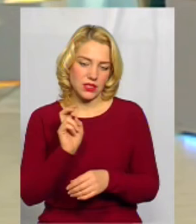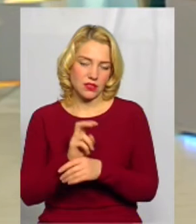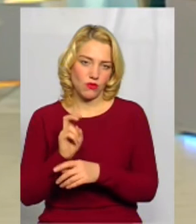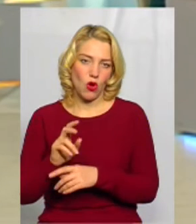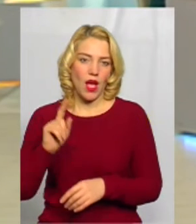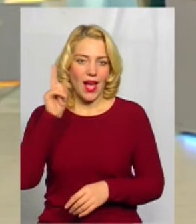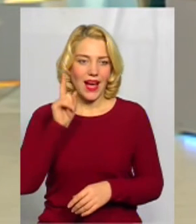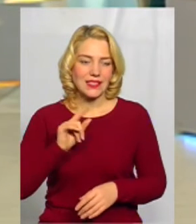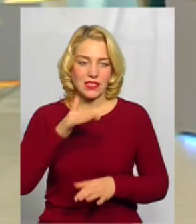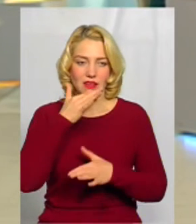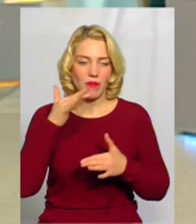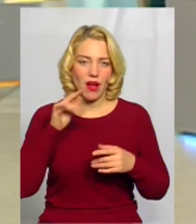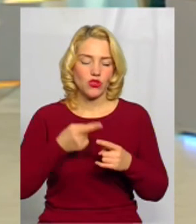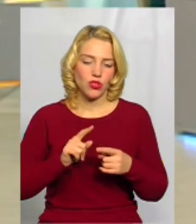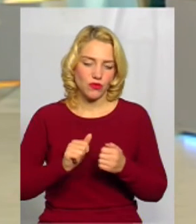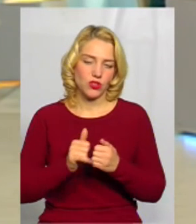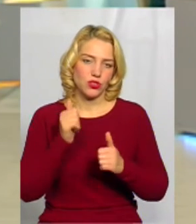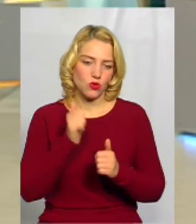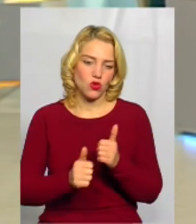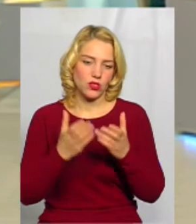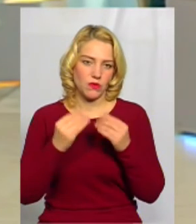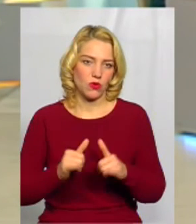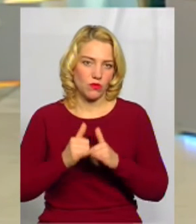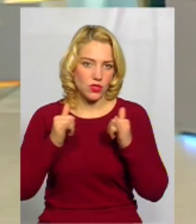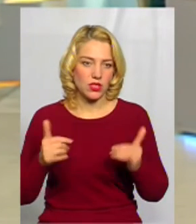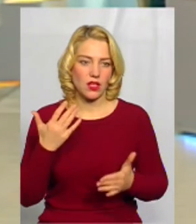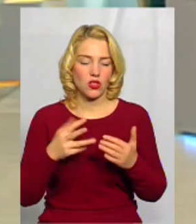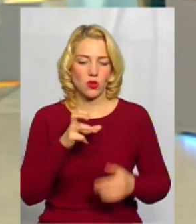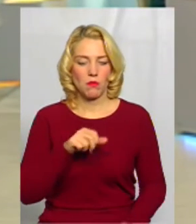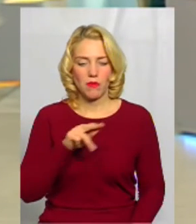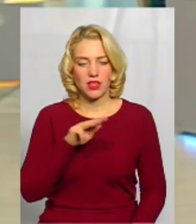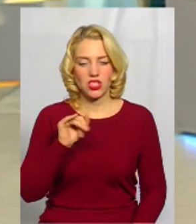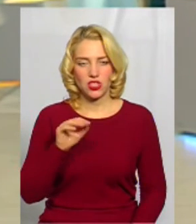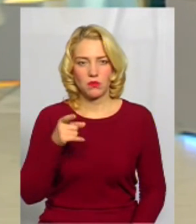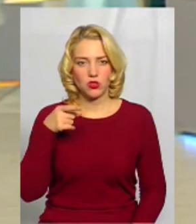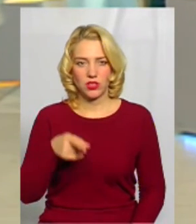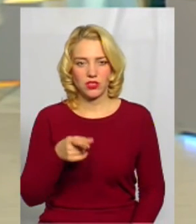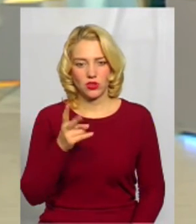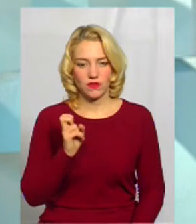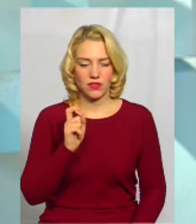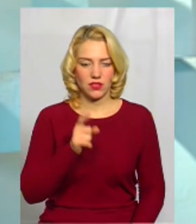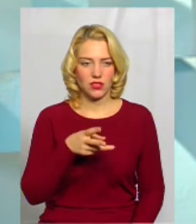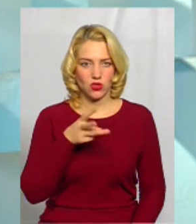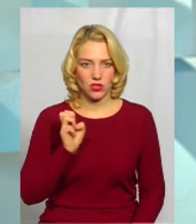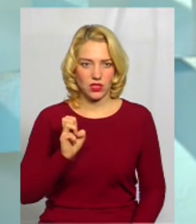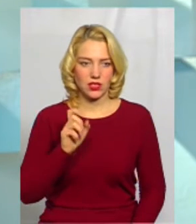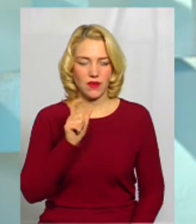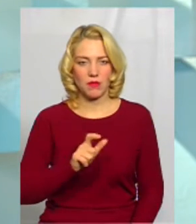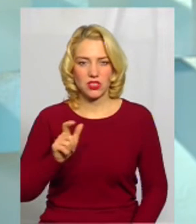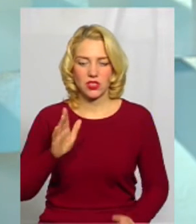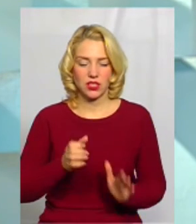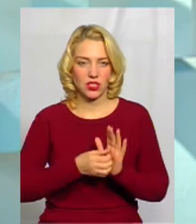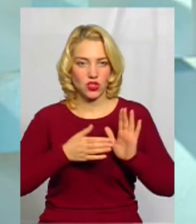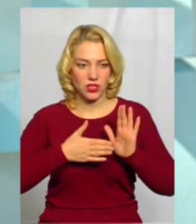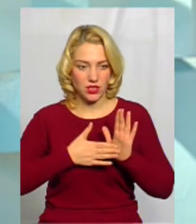дуже багато і вони наростають з кожним днем. Якщо в Меджибаржі 1 200 чи 300 мешканців числяться